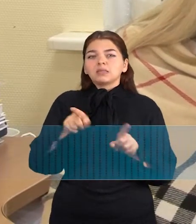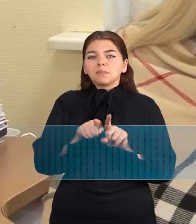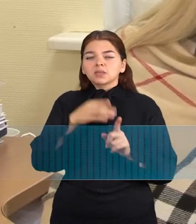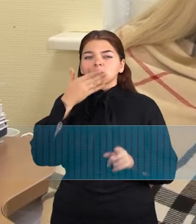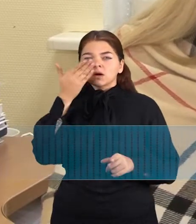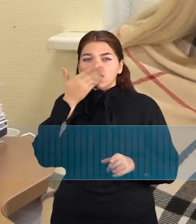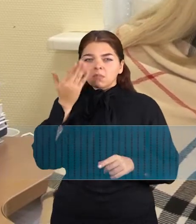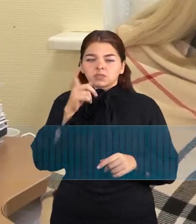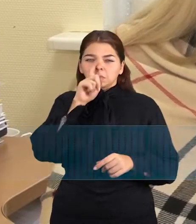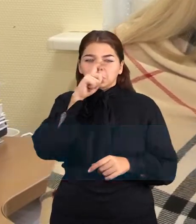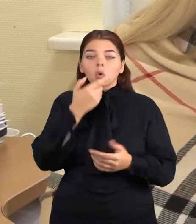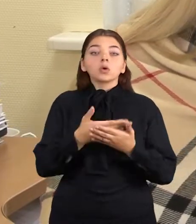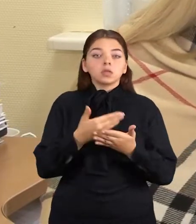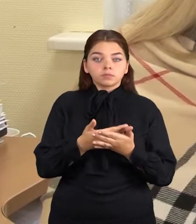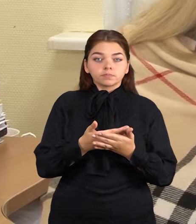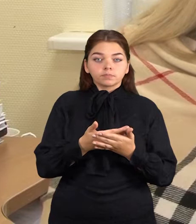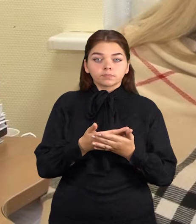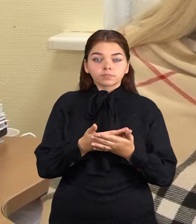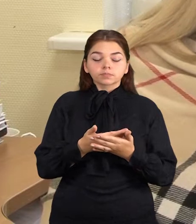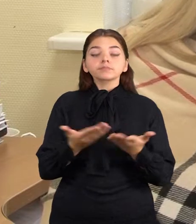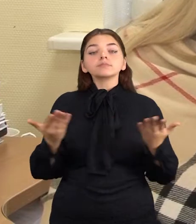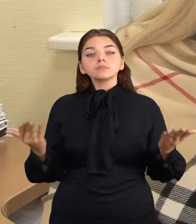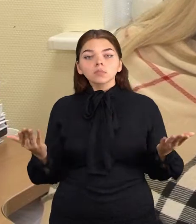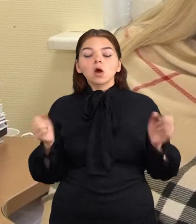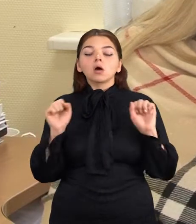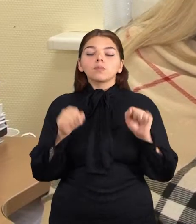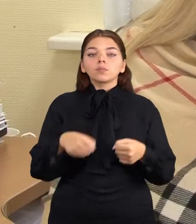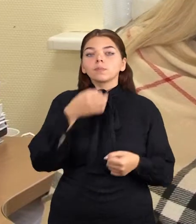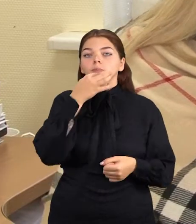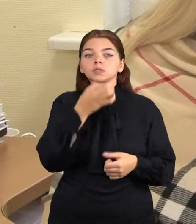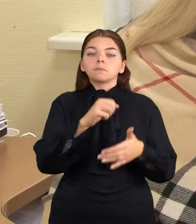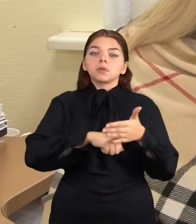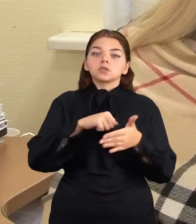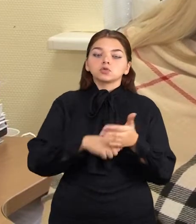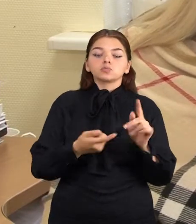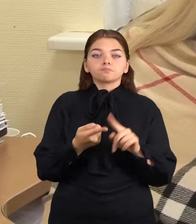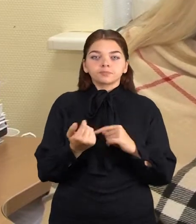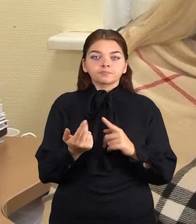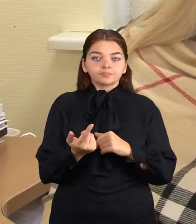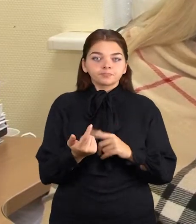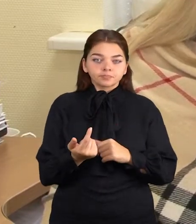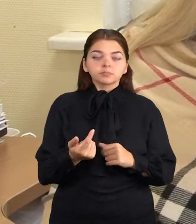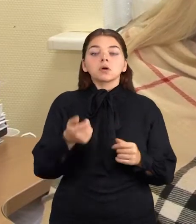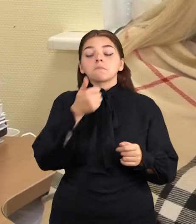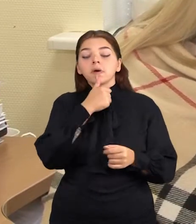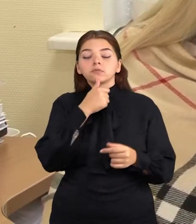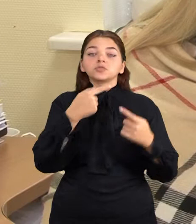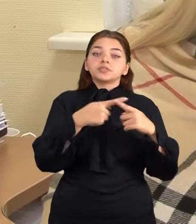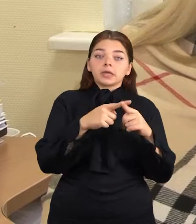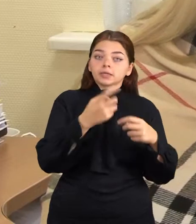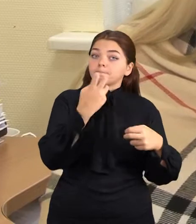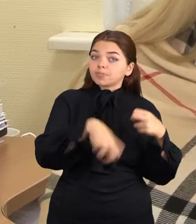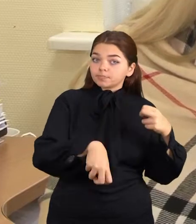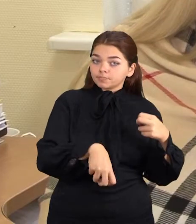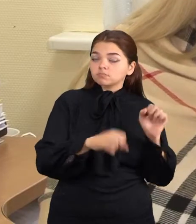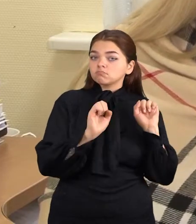tai yra tai, kad, na, galima būtų paminėti keletą priežasčių. Tai galbūt yra įrangos gėdimas